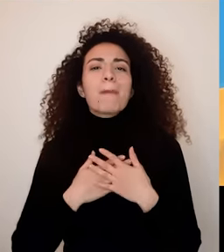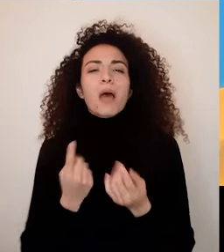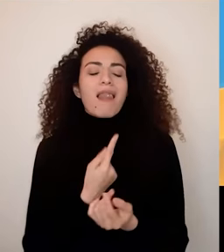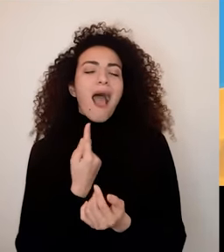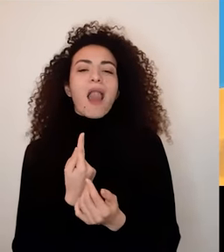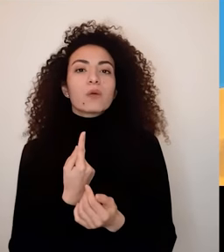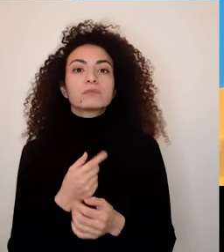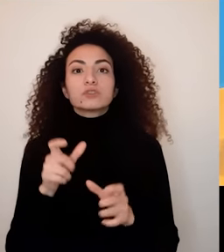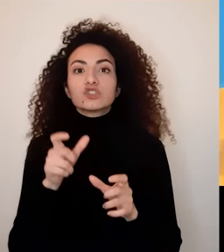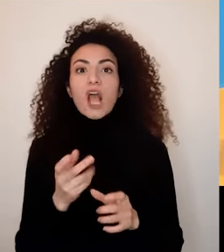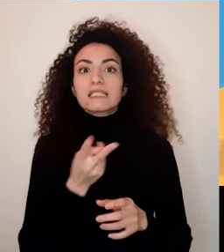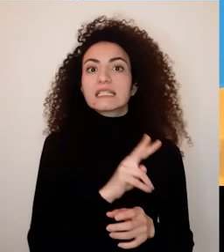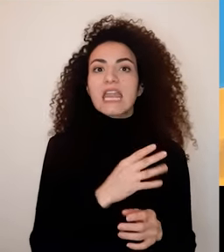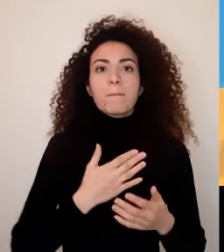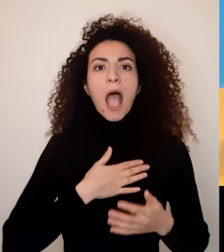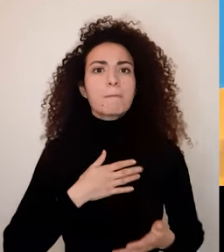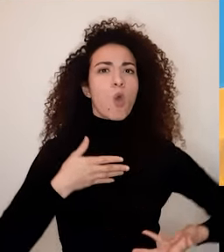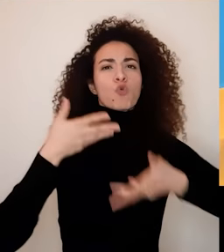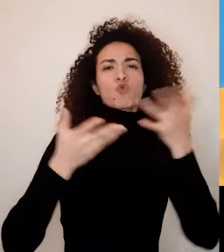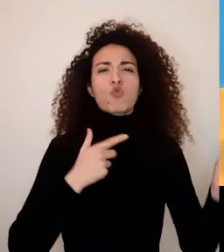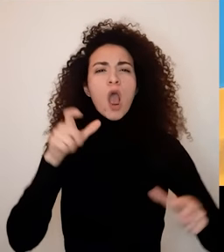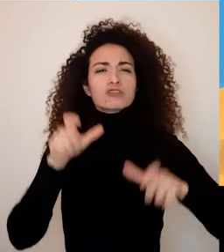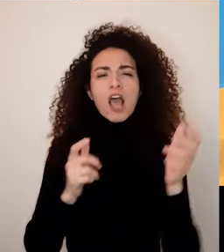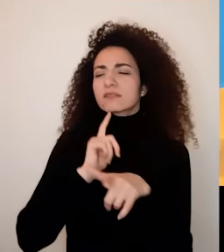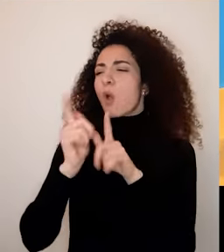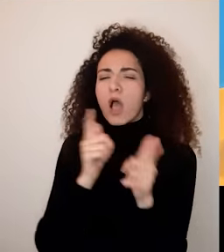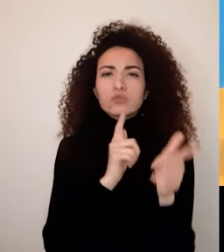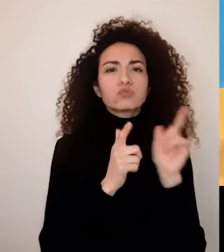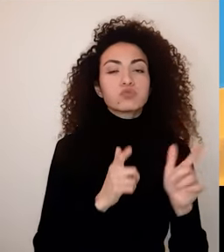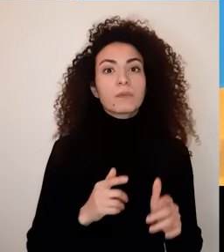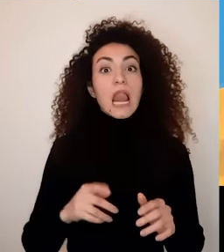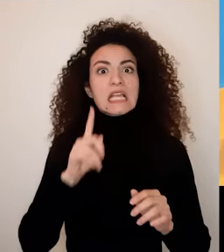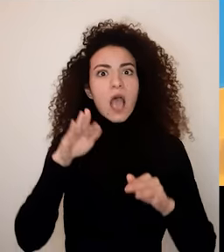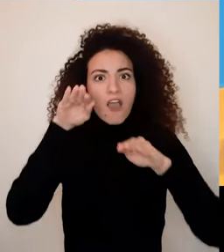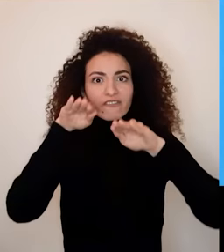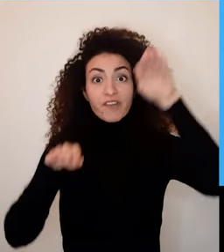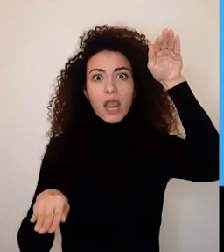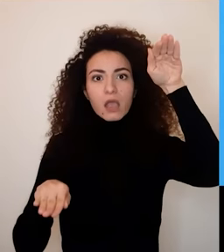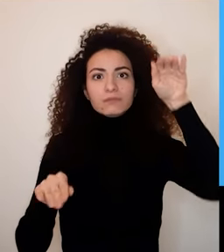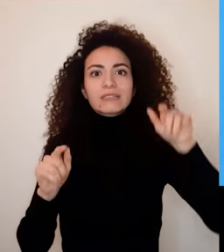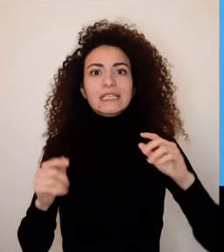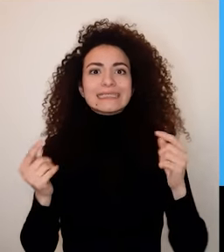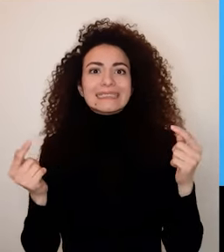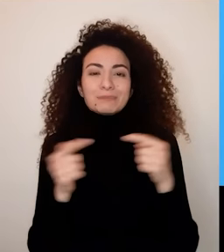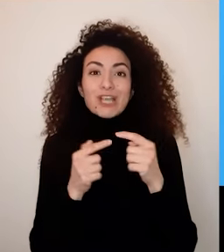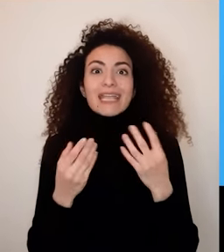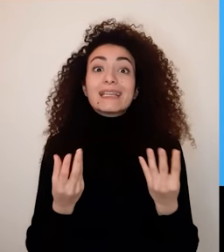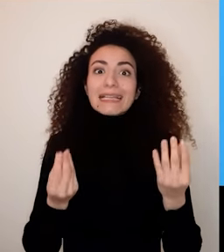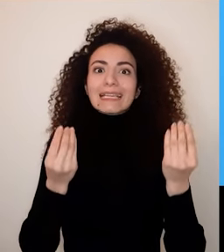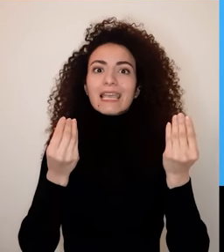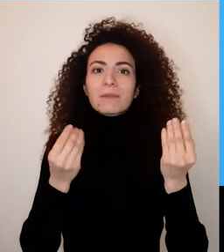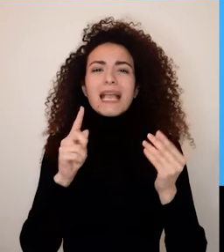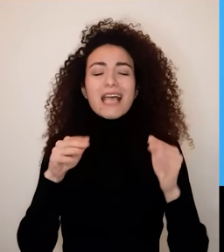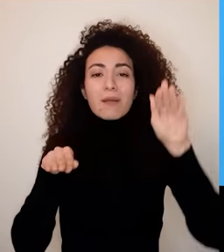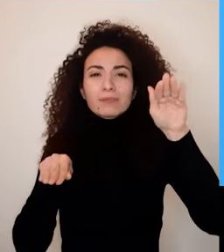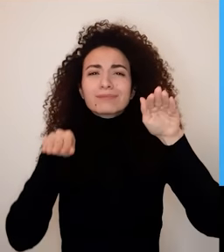امتوائي وآخر اجتماعي بمعنى إذا كان الشخص امتوائي والآخر جداً اجتماعي هالأمر ممكن يخلق نفور مع الوقت